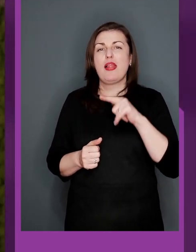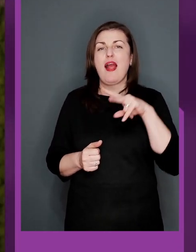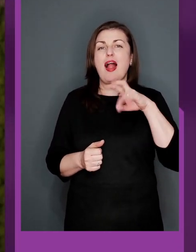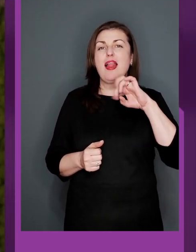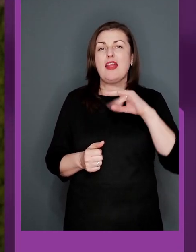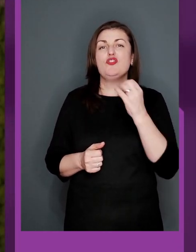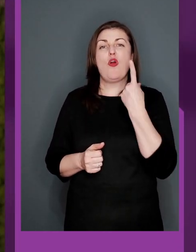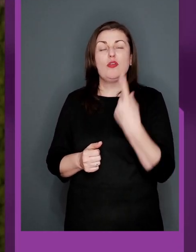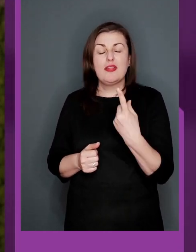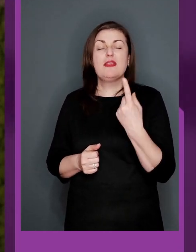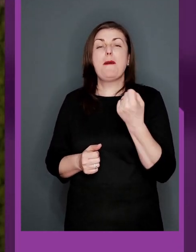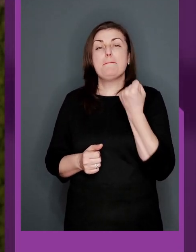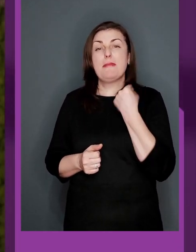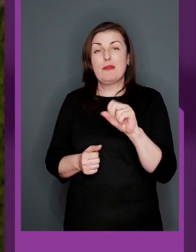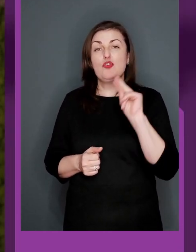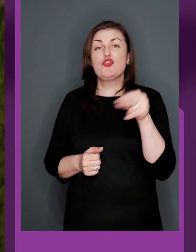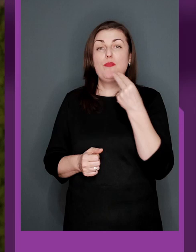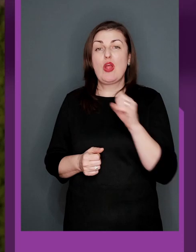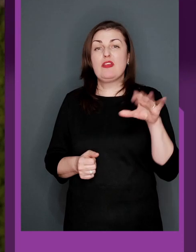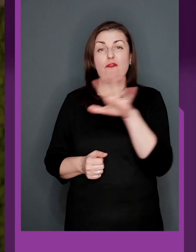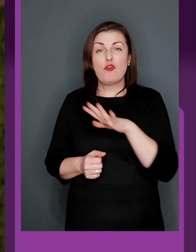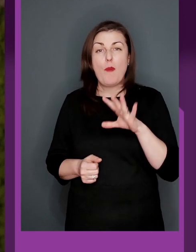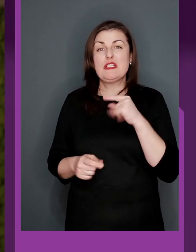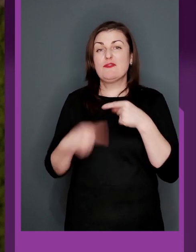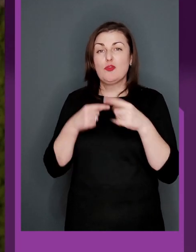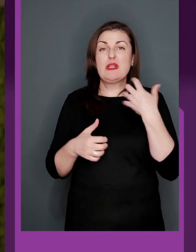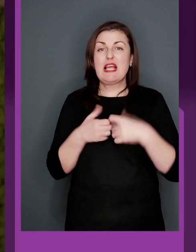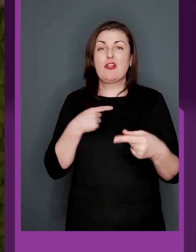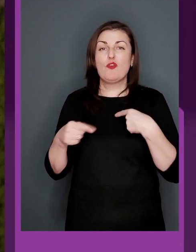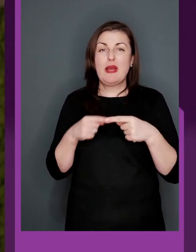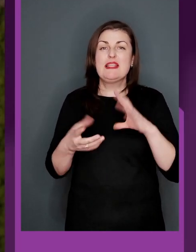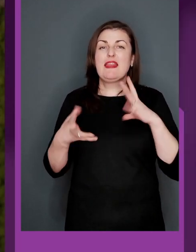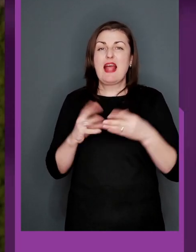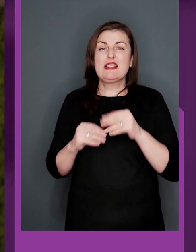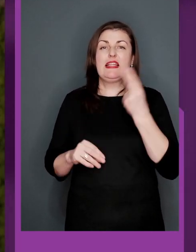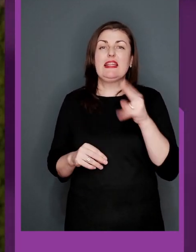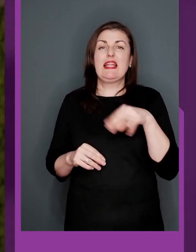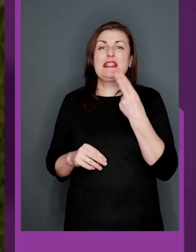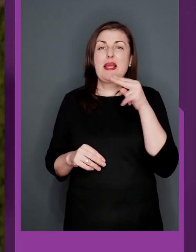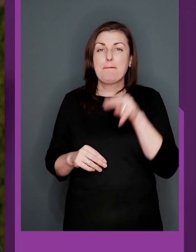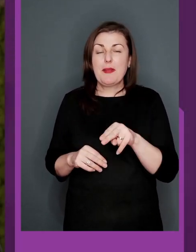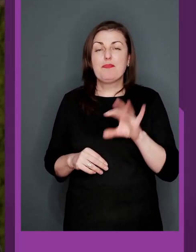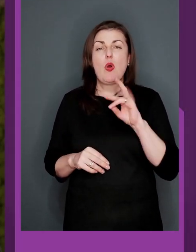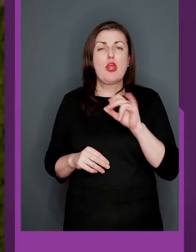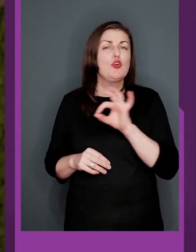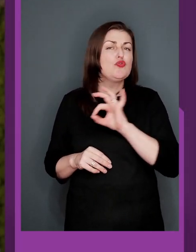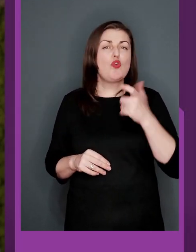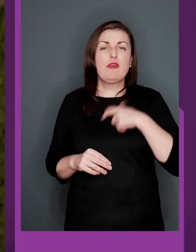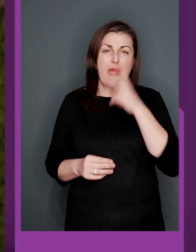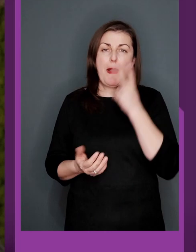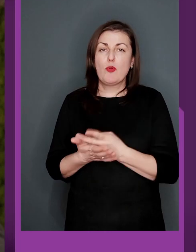Олег Лень, ще один переможець Чемпіонату Європи з футболу серед футболістів з наслідками ДЦП. Олег